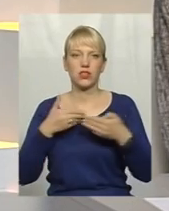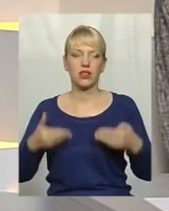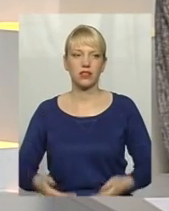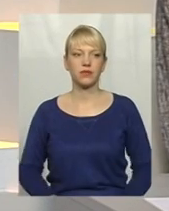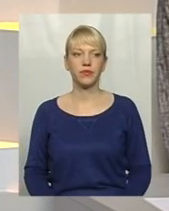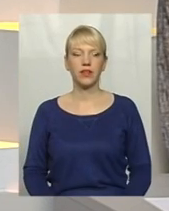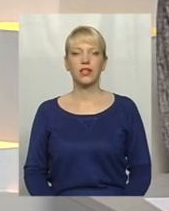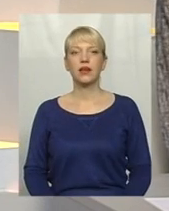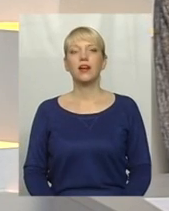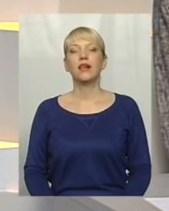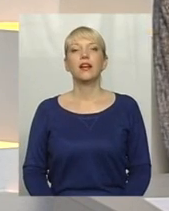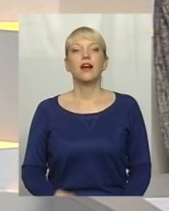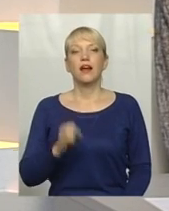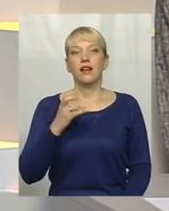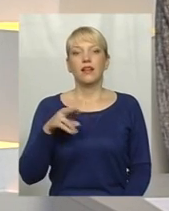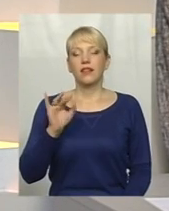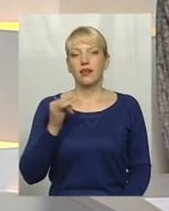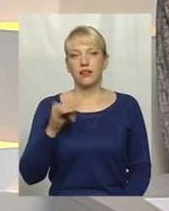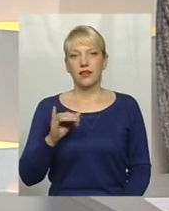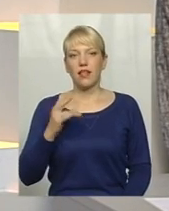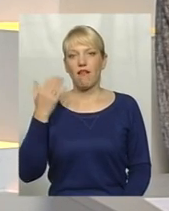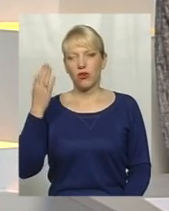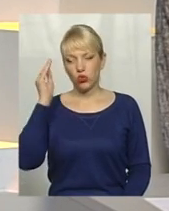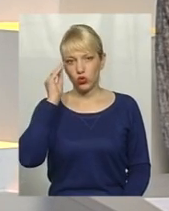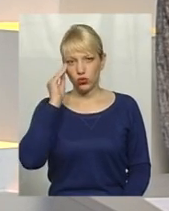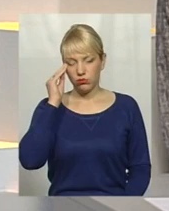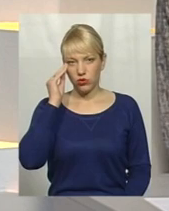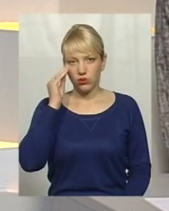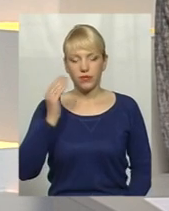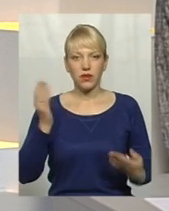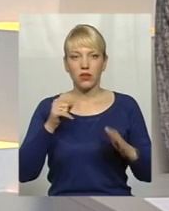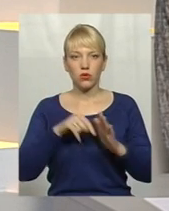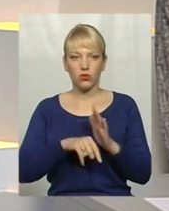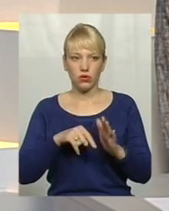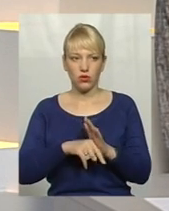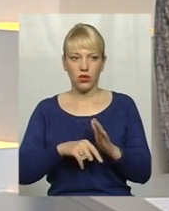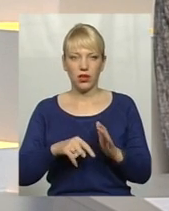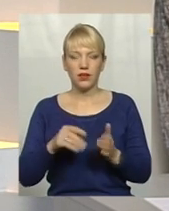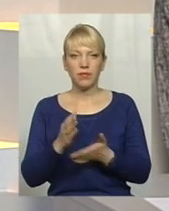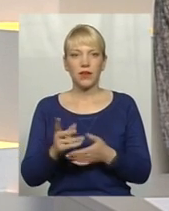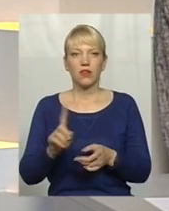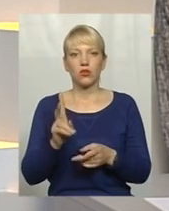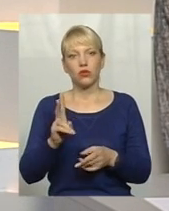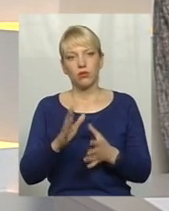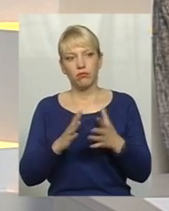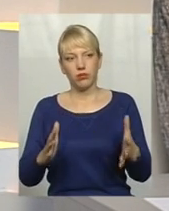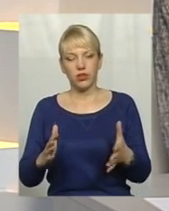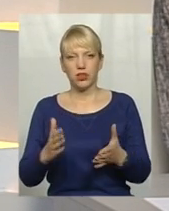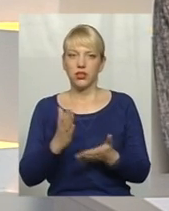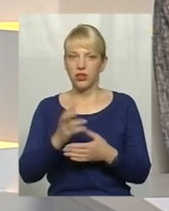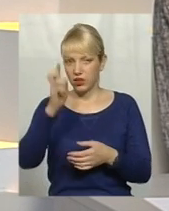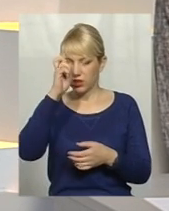Андрію, на вашу думку, яку роль відіграє, хто більше у роль відіграє нині?